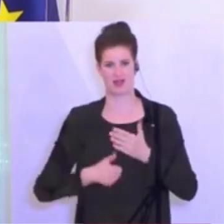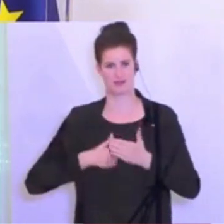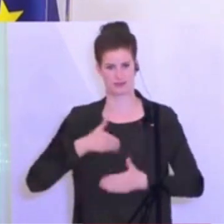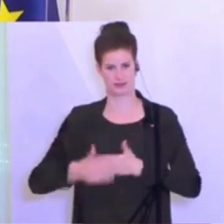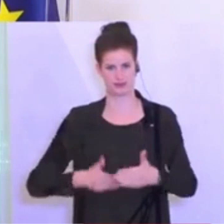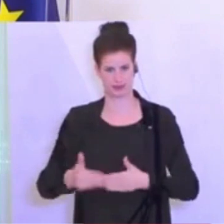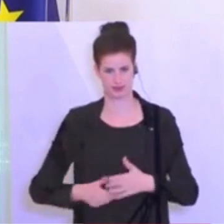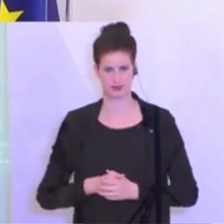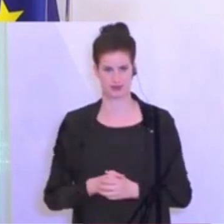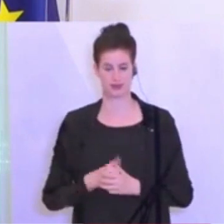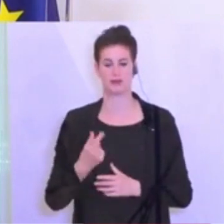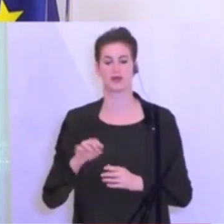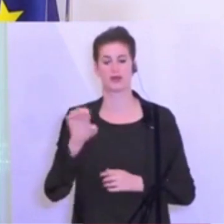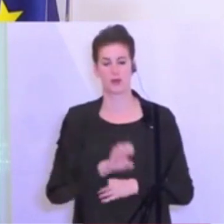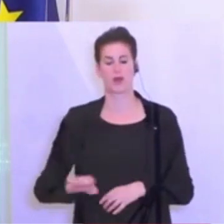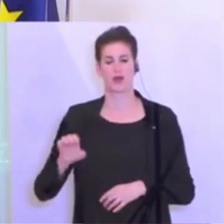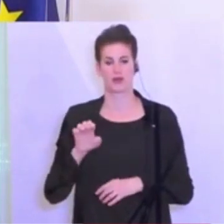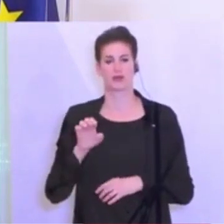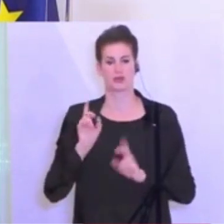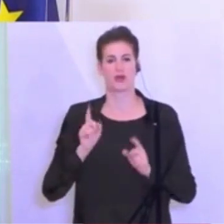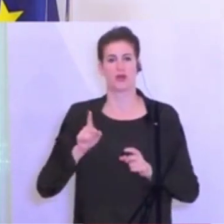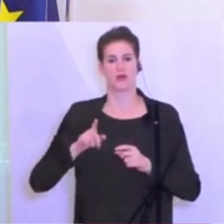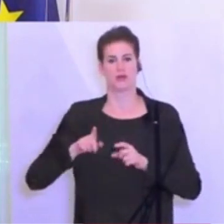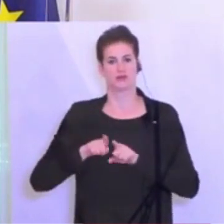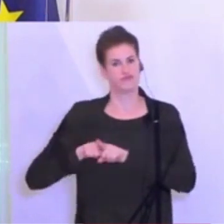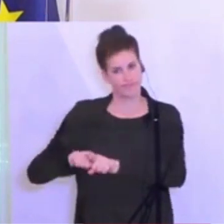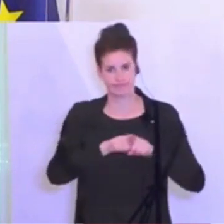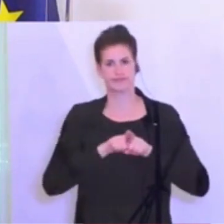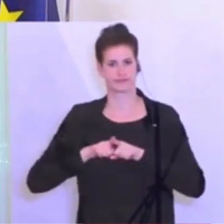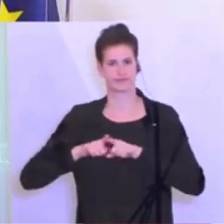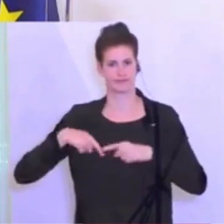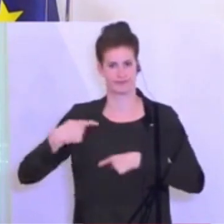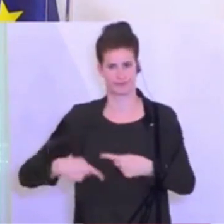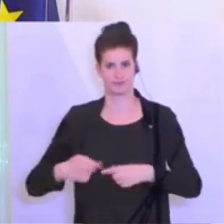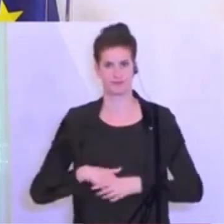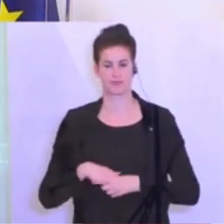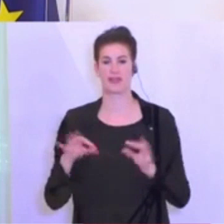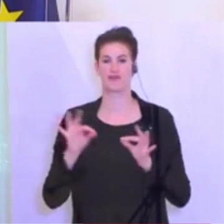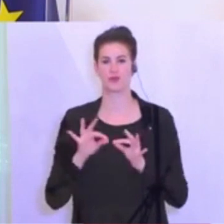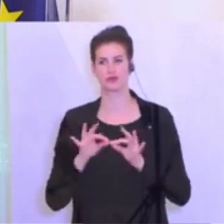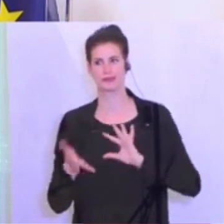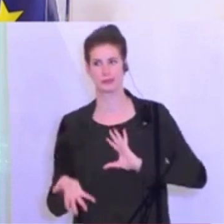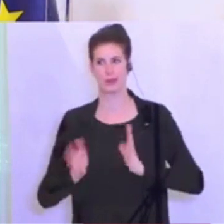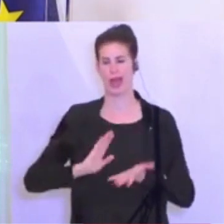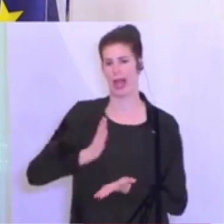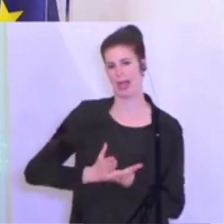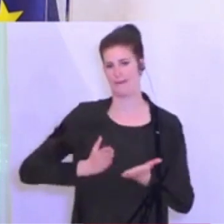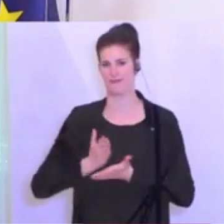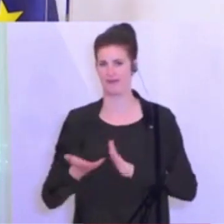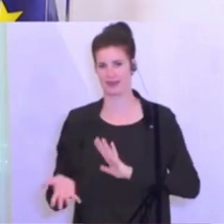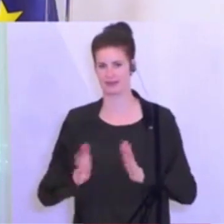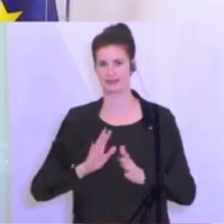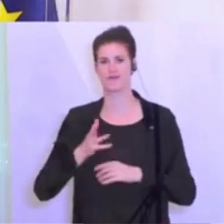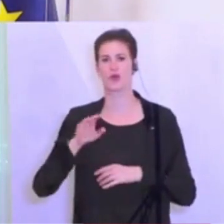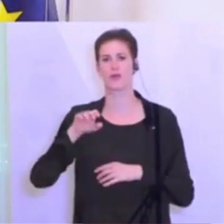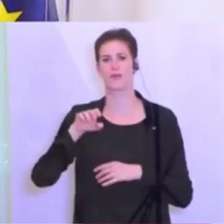europaweit akkordiertes Vorgehen geben soll. Das funktioniert so halbwegs, würde ich sagen, denn die Empfehlung der